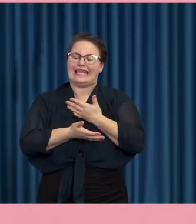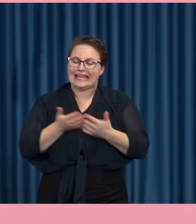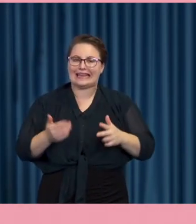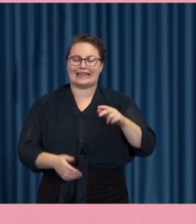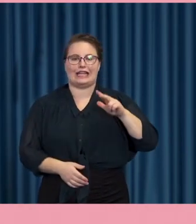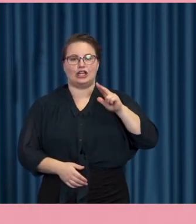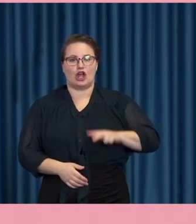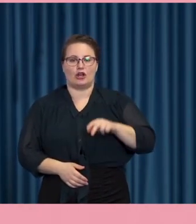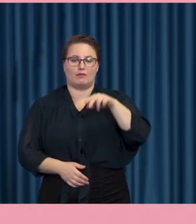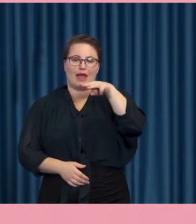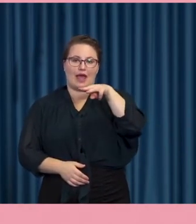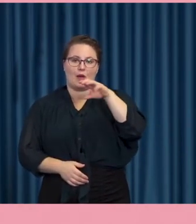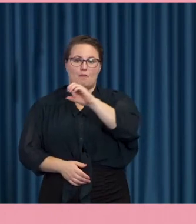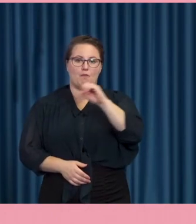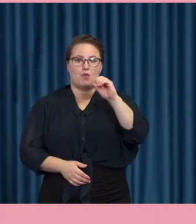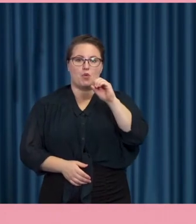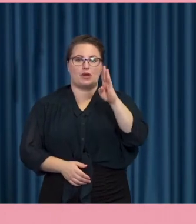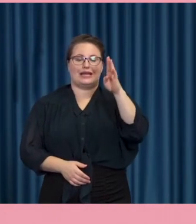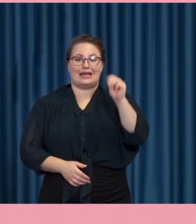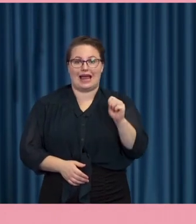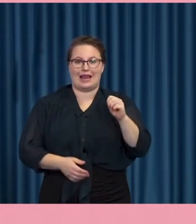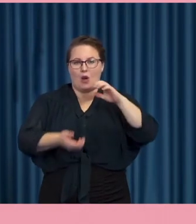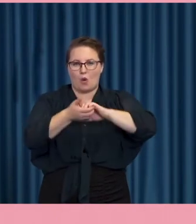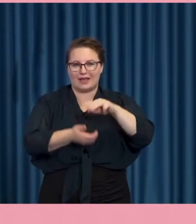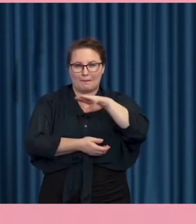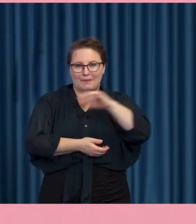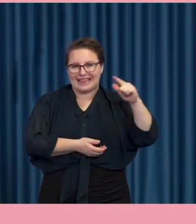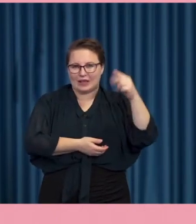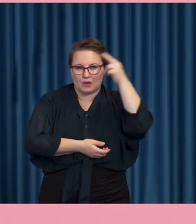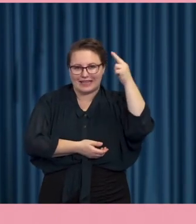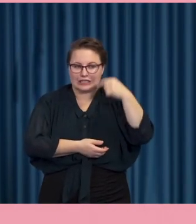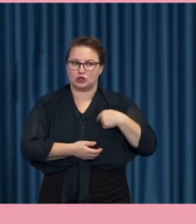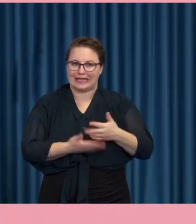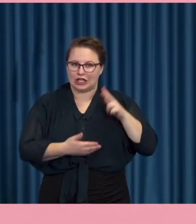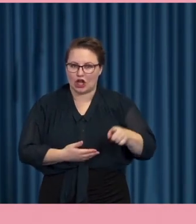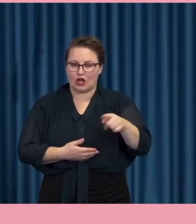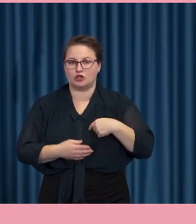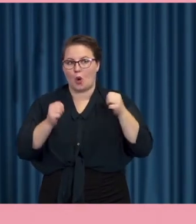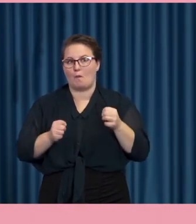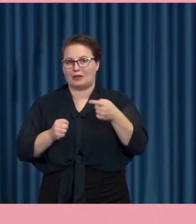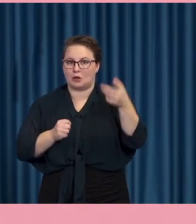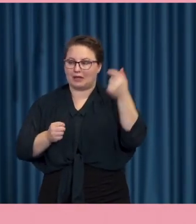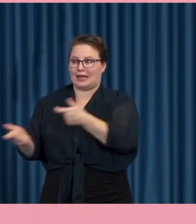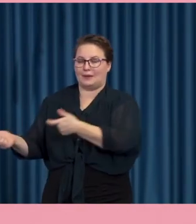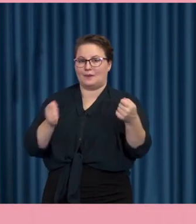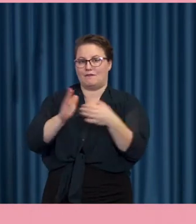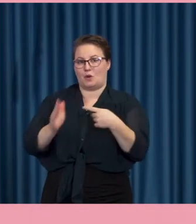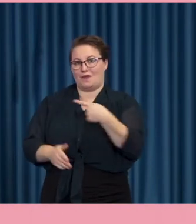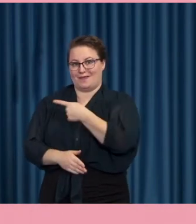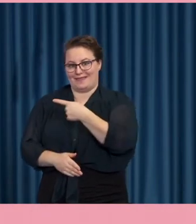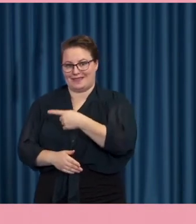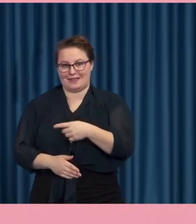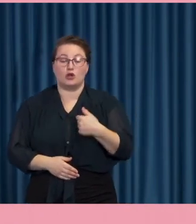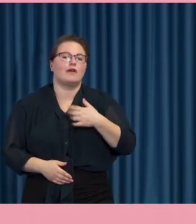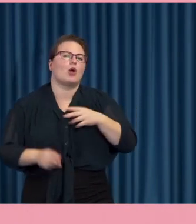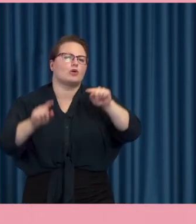Mittuniversitetet. Så vi ska se om Model kan inspireras lite av DigiJag tänker jag. Jag vill också nämna i texten jag har inte tid att berätta om